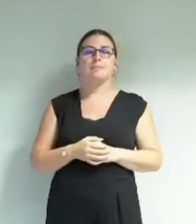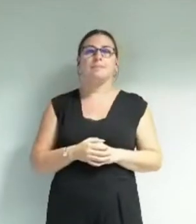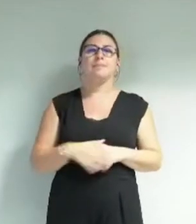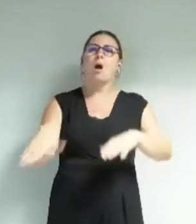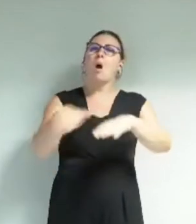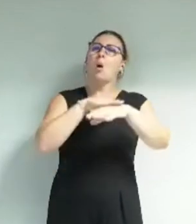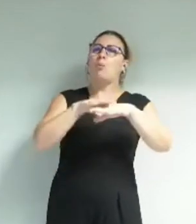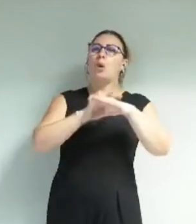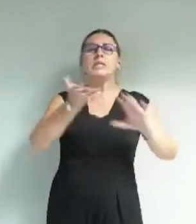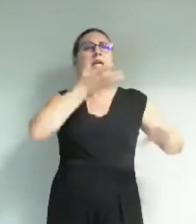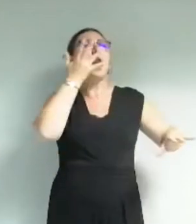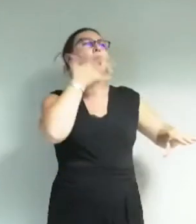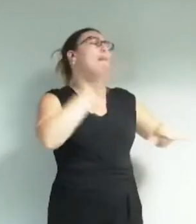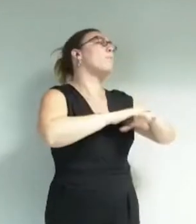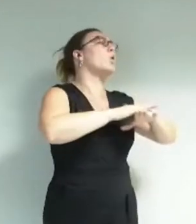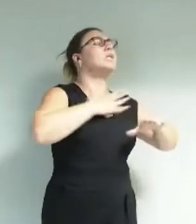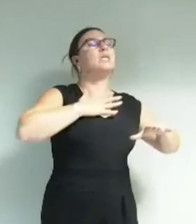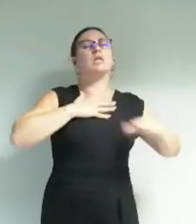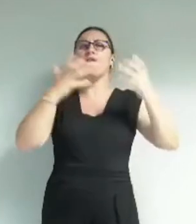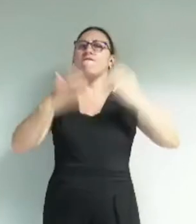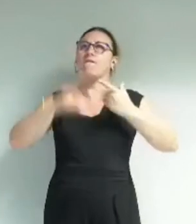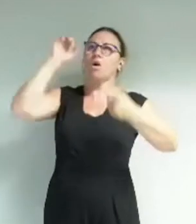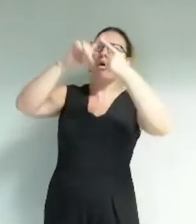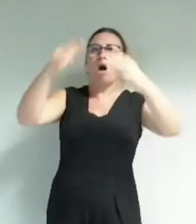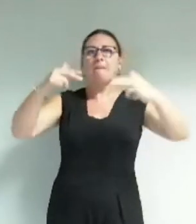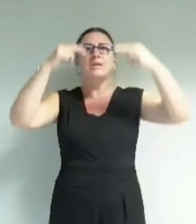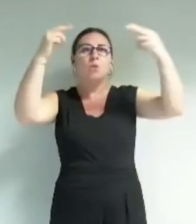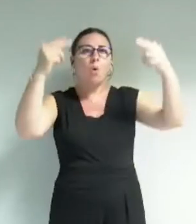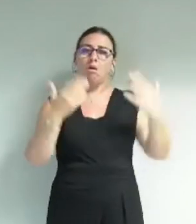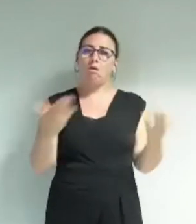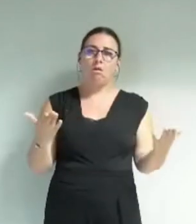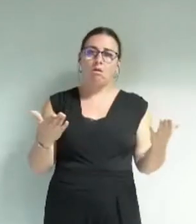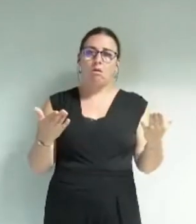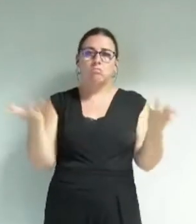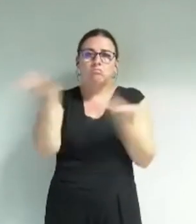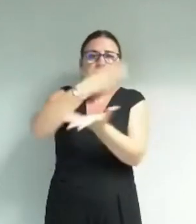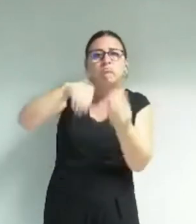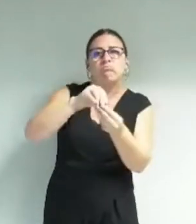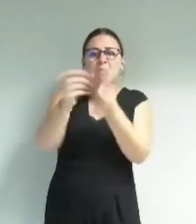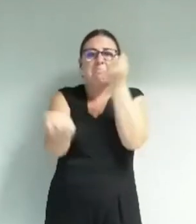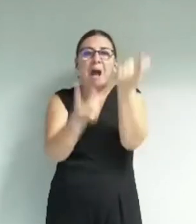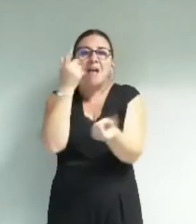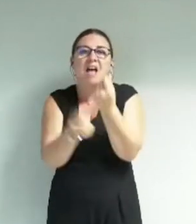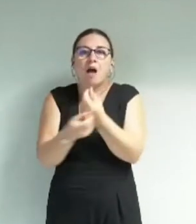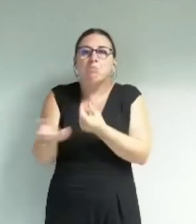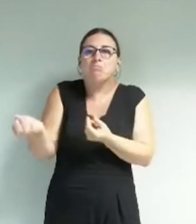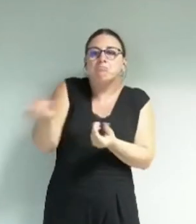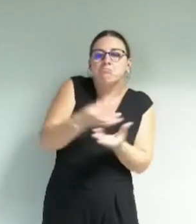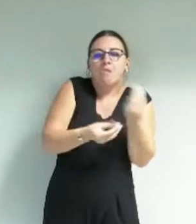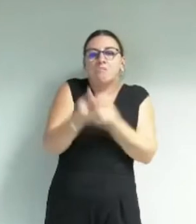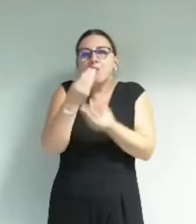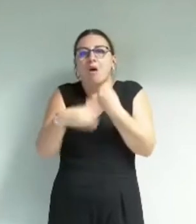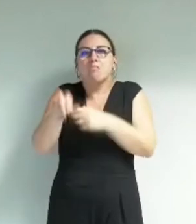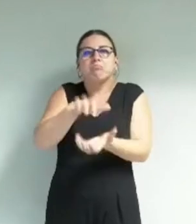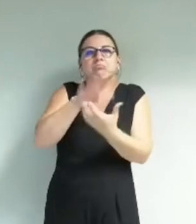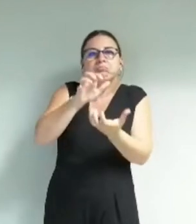qui se vante d'en être une et d'avoir de l'ambition c'est un cocktail un bazar un agglomérat de pièces hétéroclites